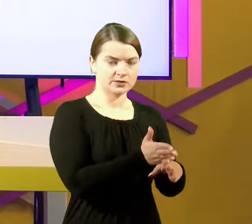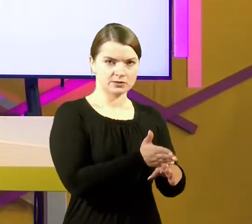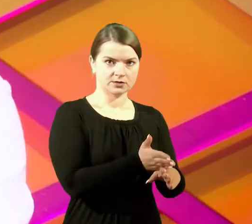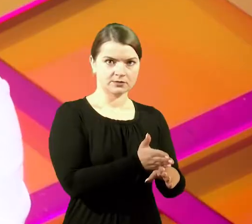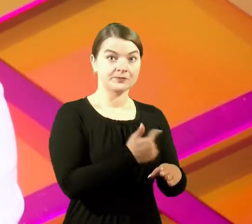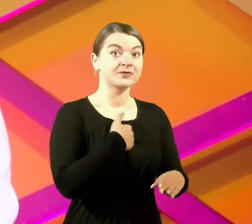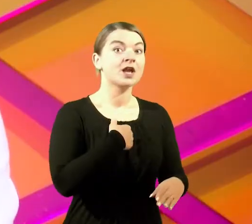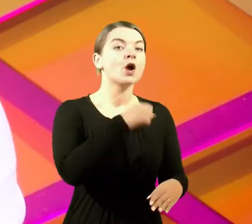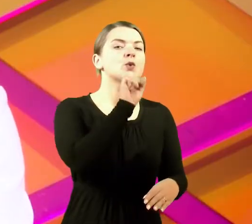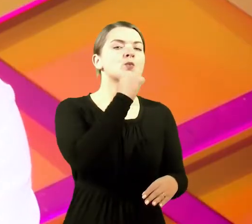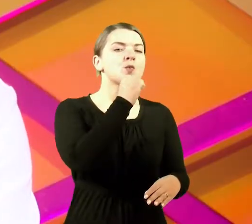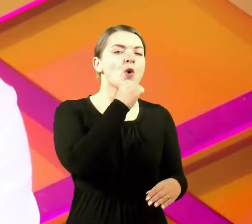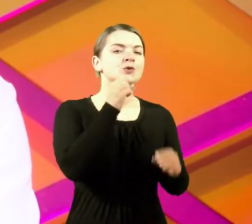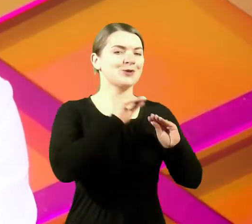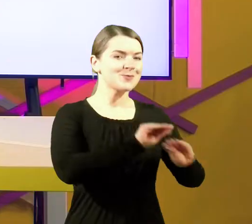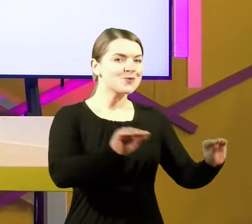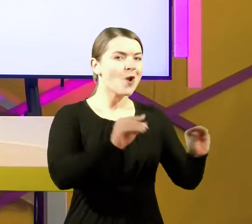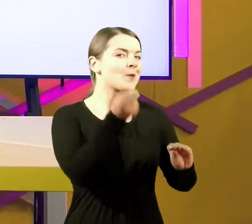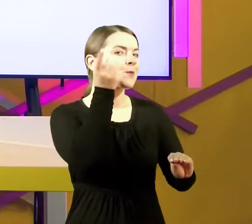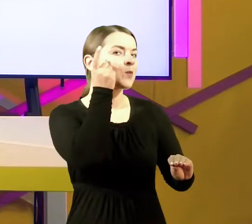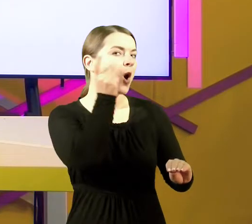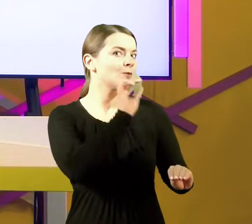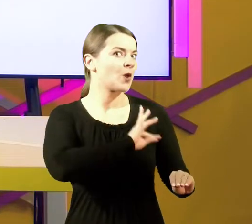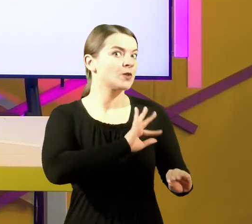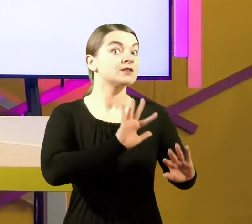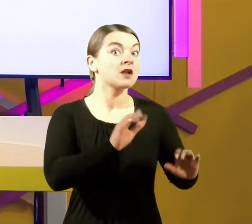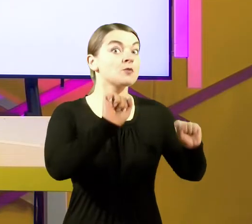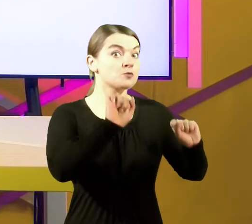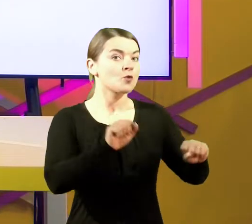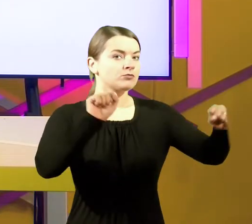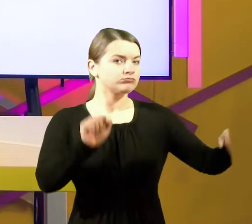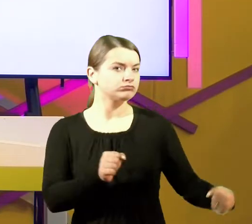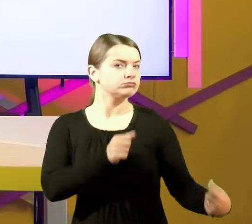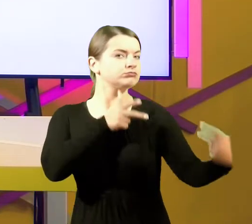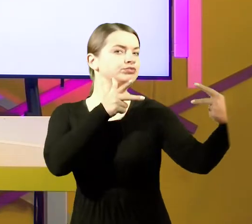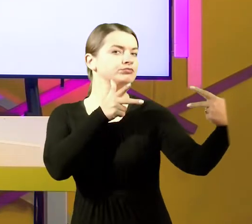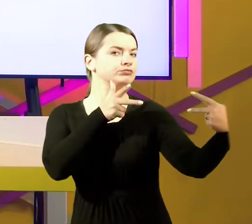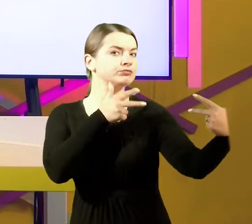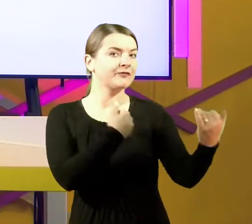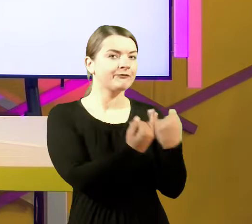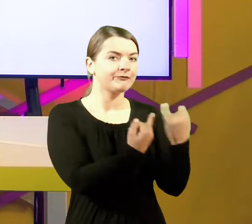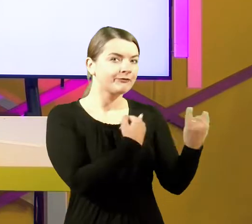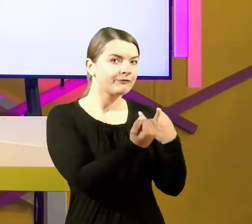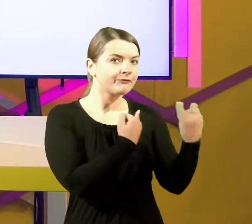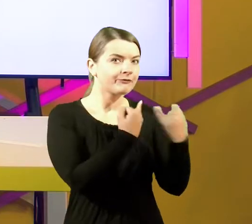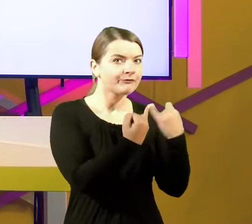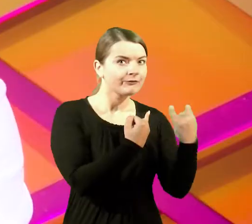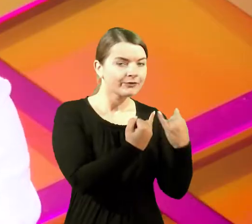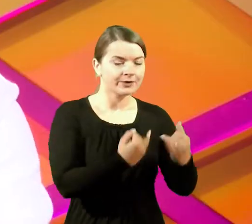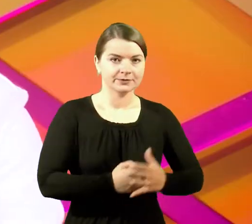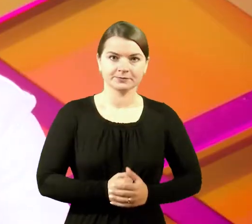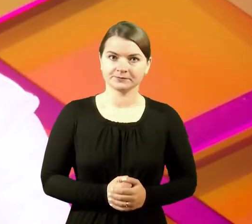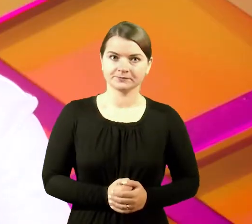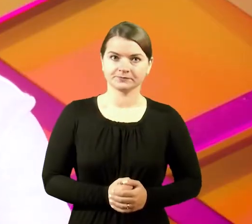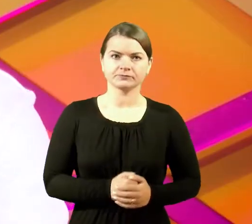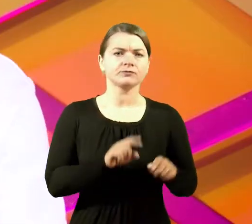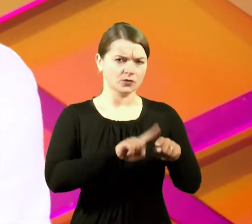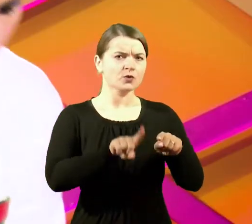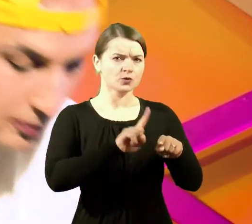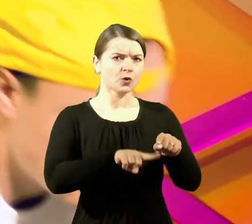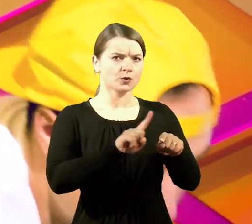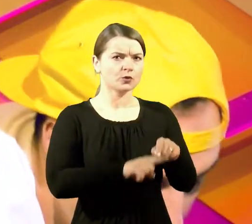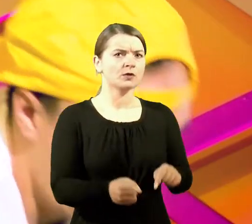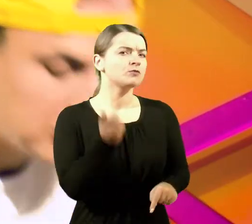Žinai, aš močiutė mokau naudotis telefonu. Galim pabandyti vaizdos kamučiui, jai paskambinti ir viską sužinosim.